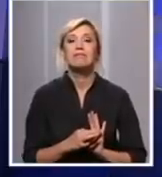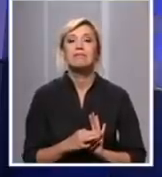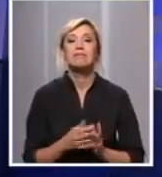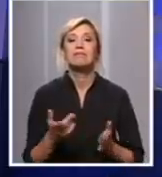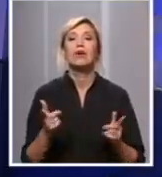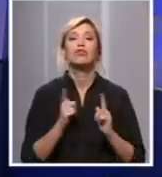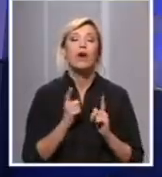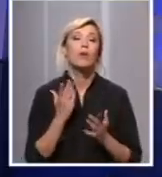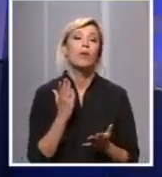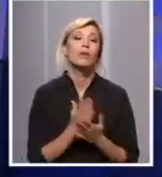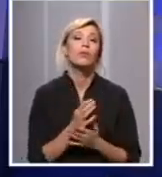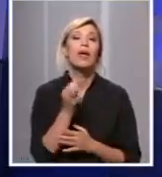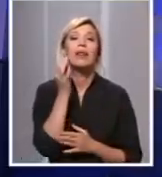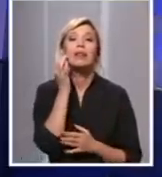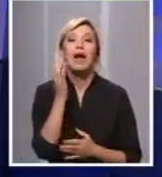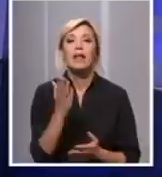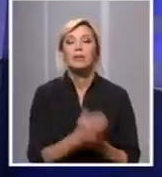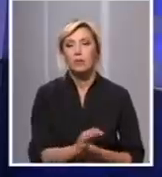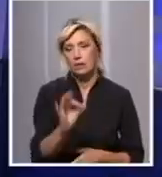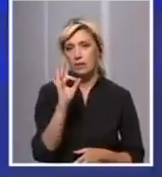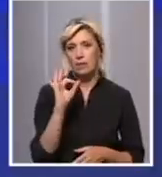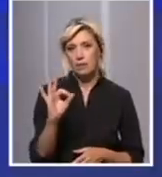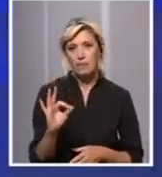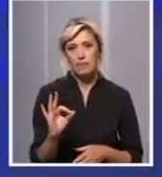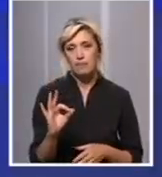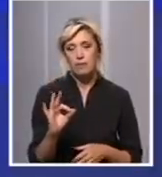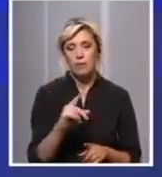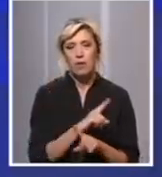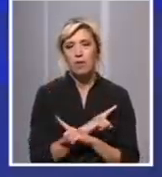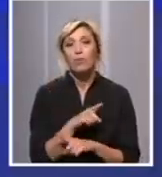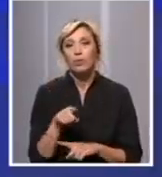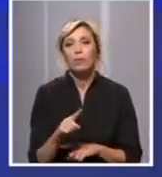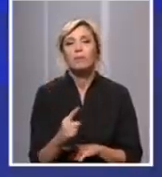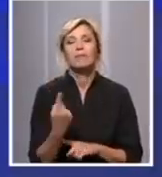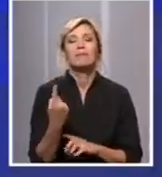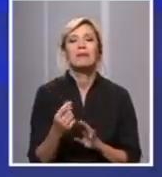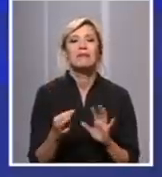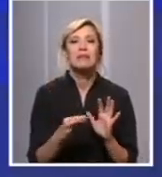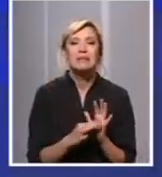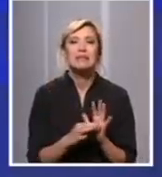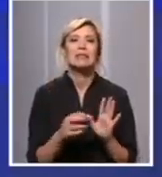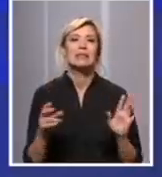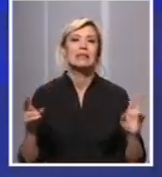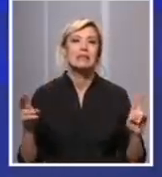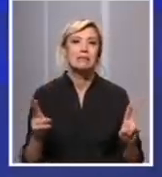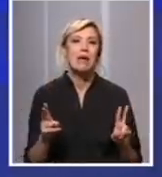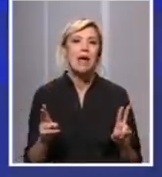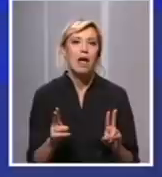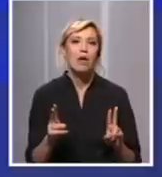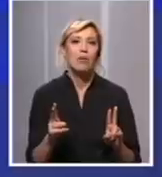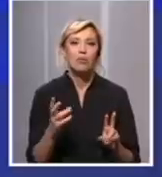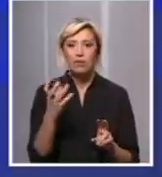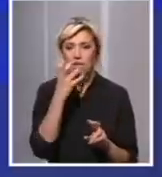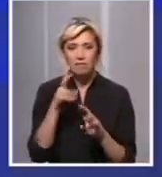kažemo da nemo više ni jedan smrtni ishod. Znači to je taj prvi cilj da se smanjuje broj osoba koja je na respiratoru.